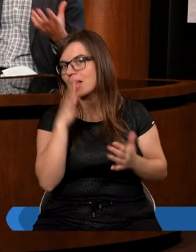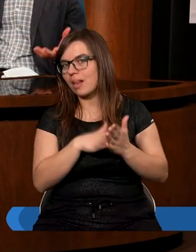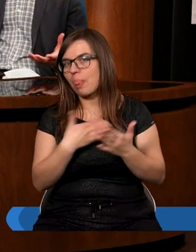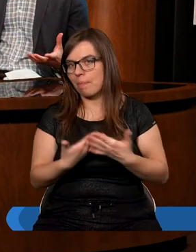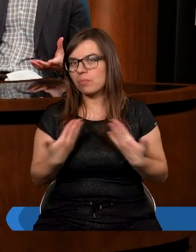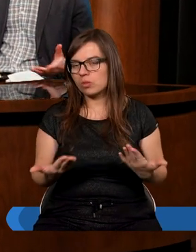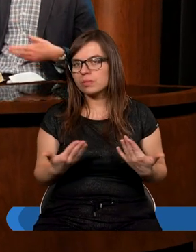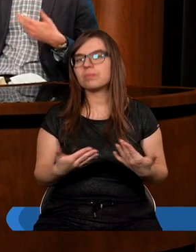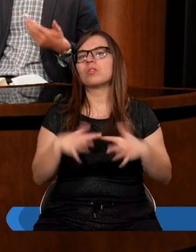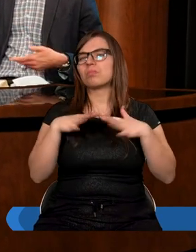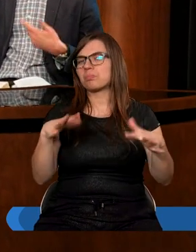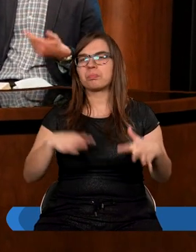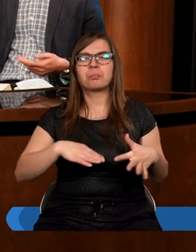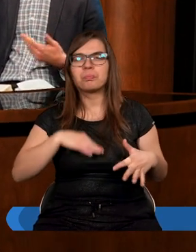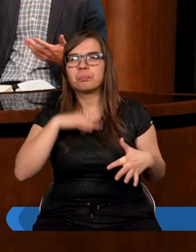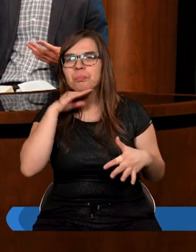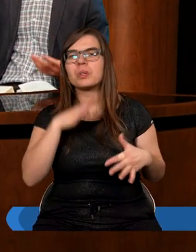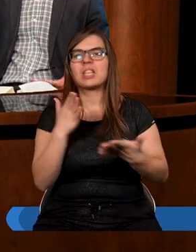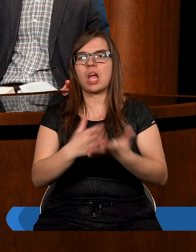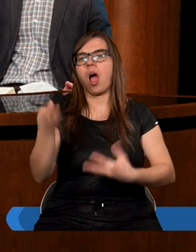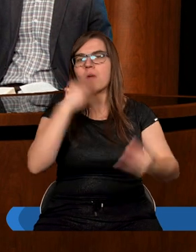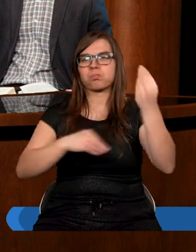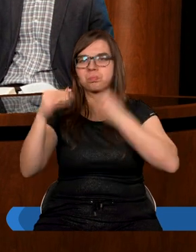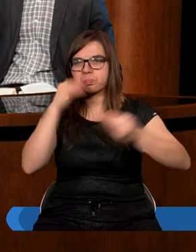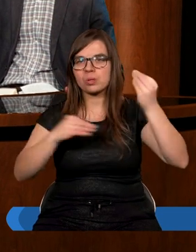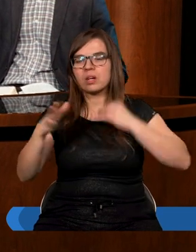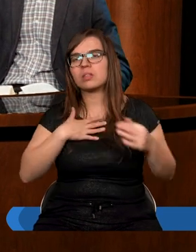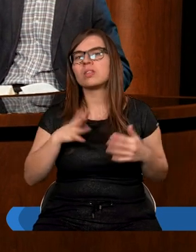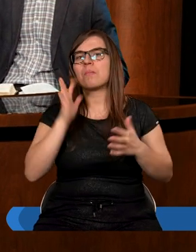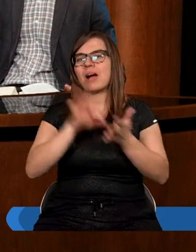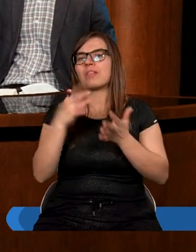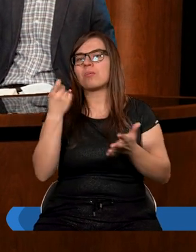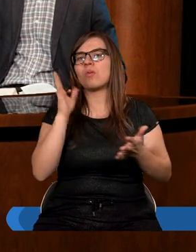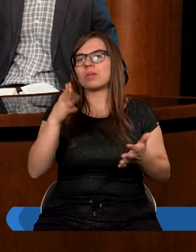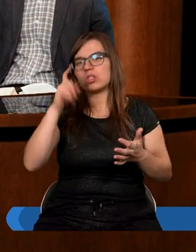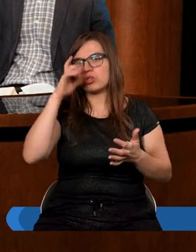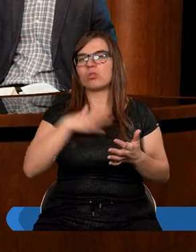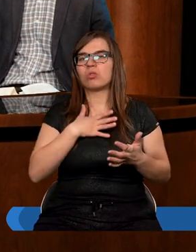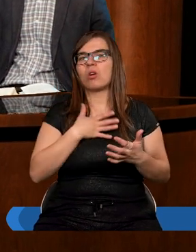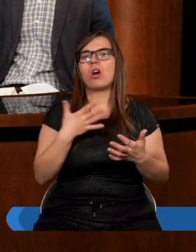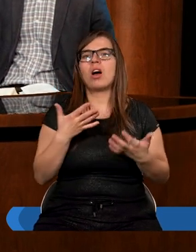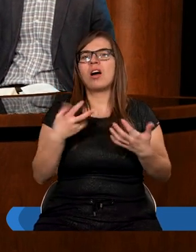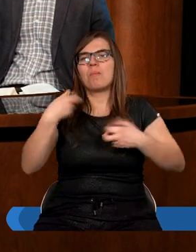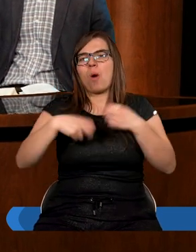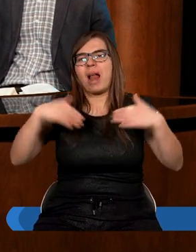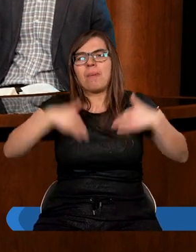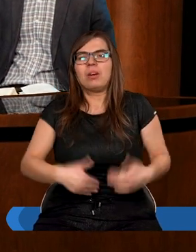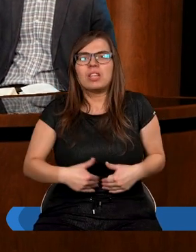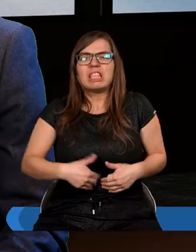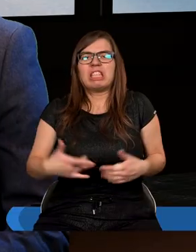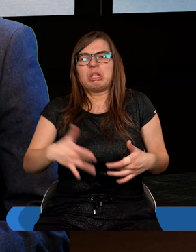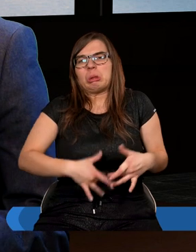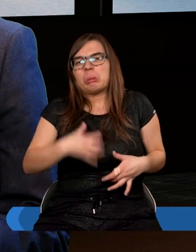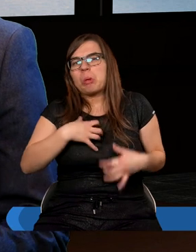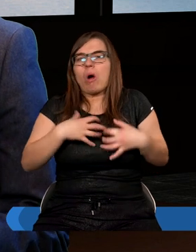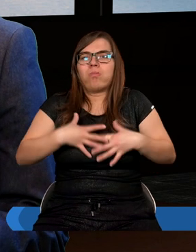w obfitości, będziemy tylko jeść, a nie będziemy się nim dzielić, no to w pewnym momencie człowiek się roztyje i będzie miał problemy zdrowotne, ale